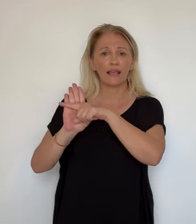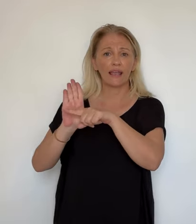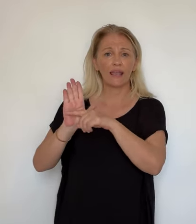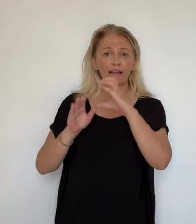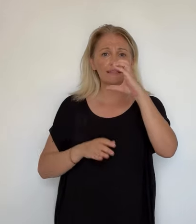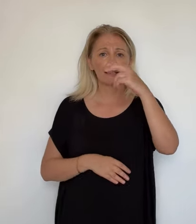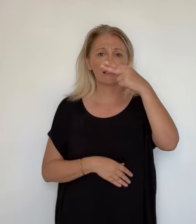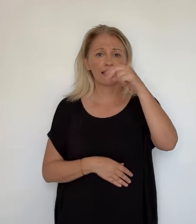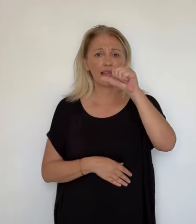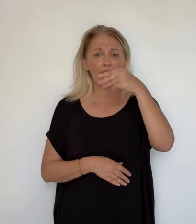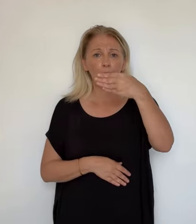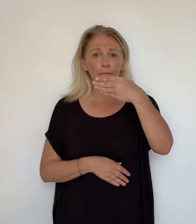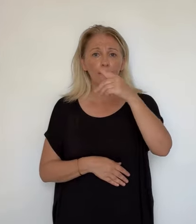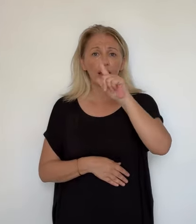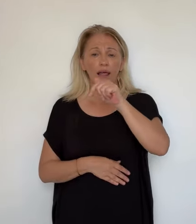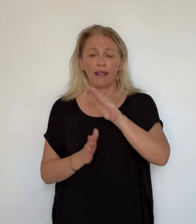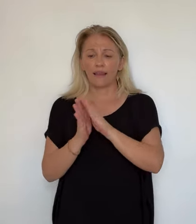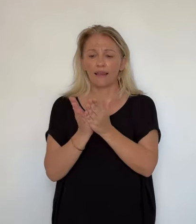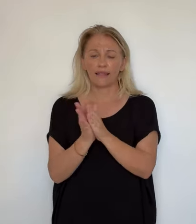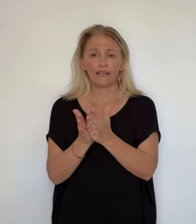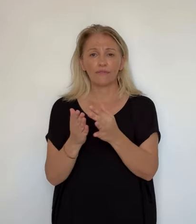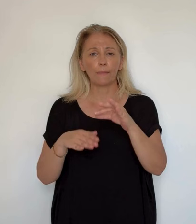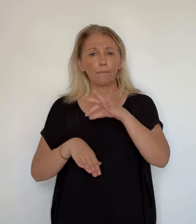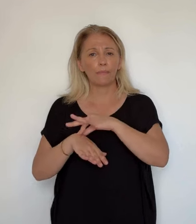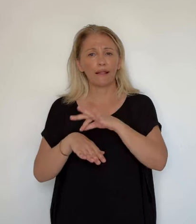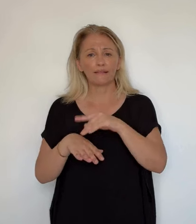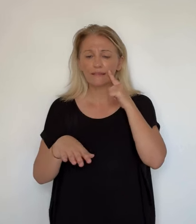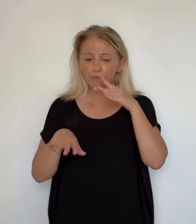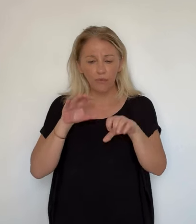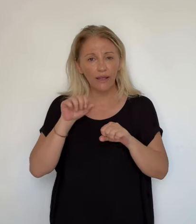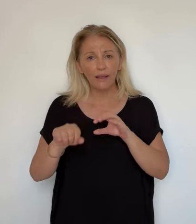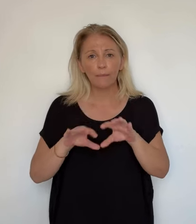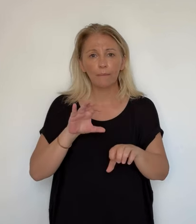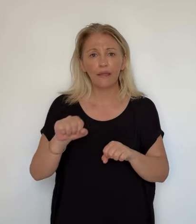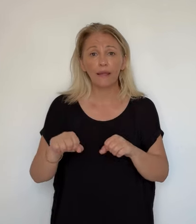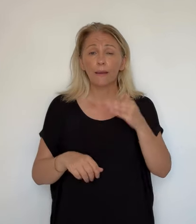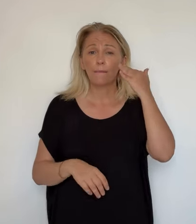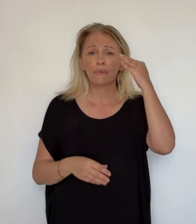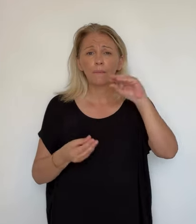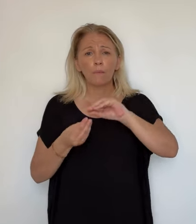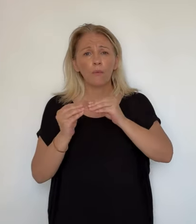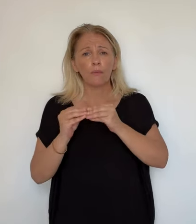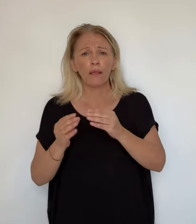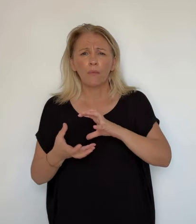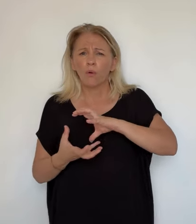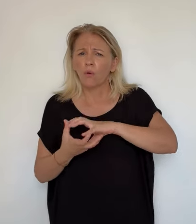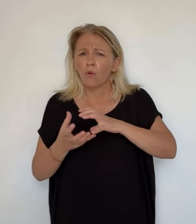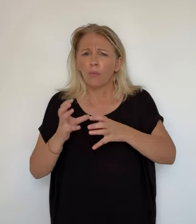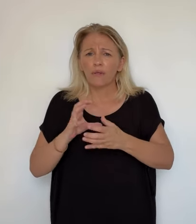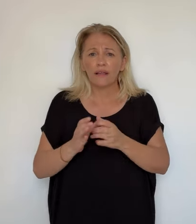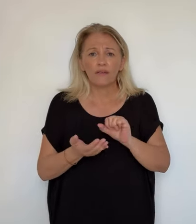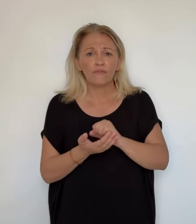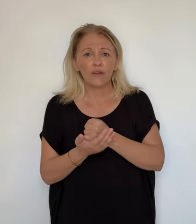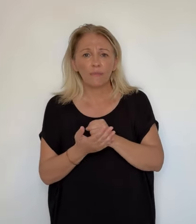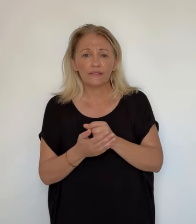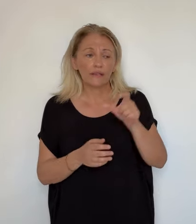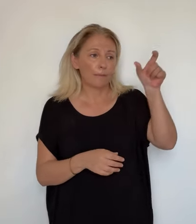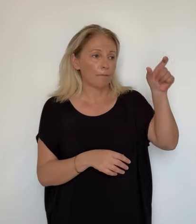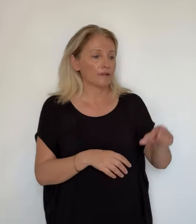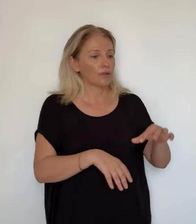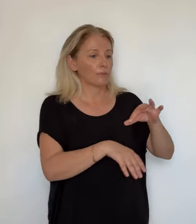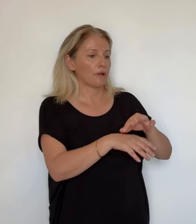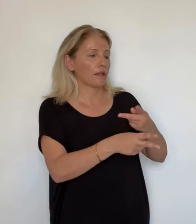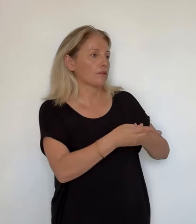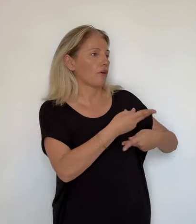Nous sommes formés, les protocoles de prise en charge sont dictés par la CNAM et si vraiment